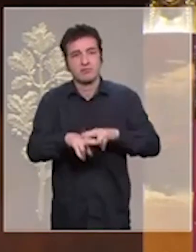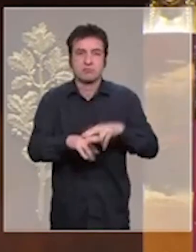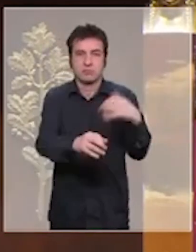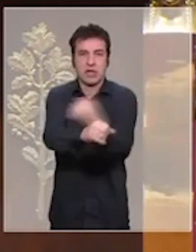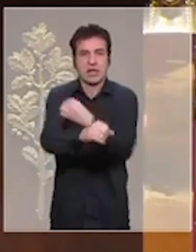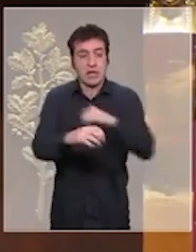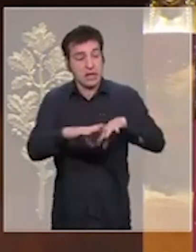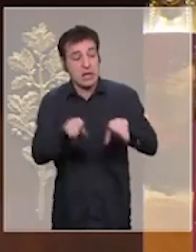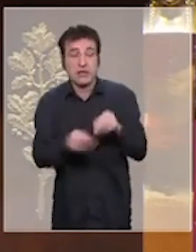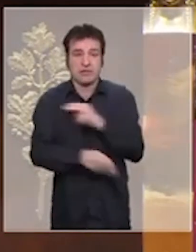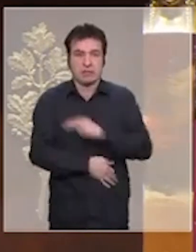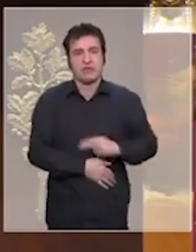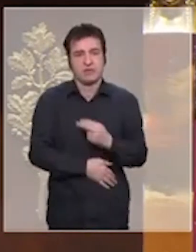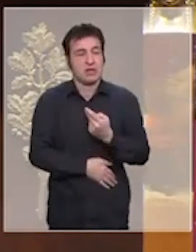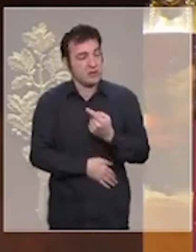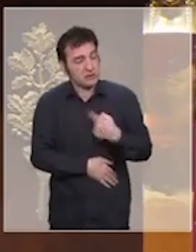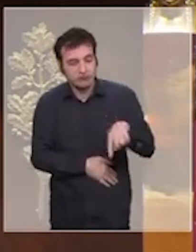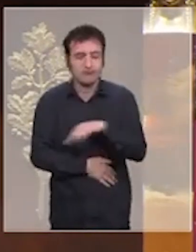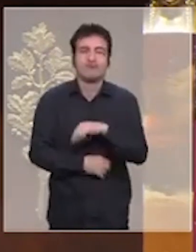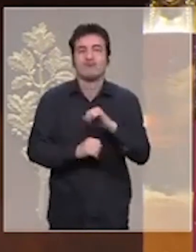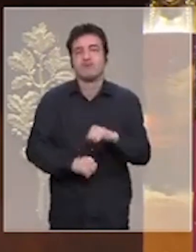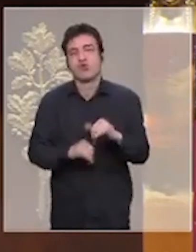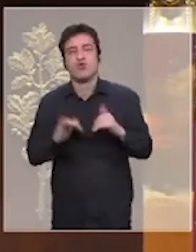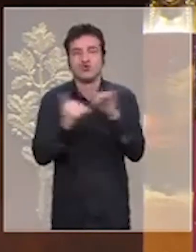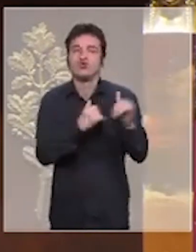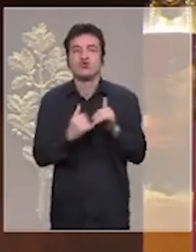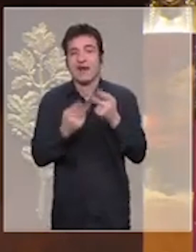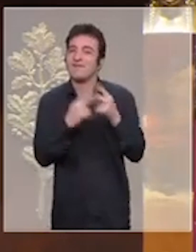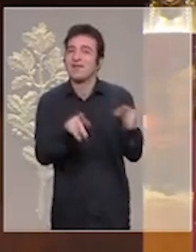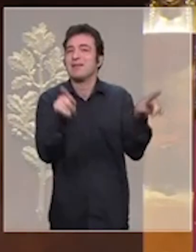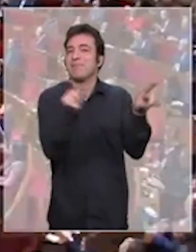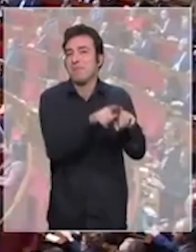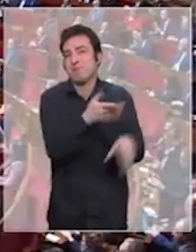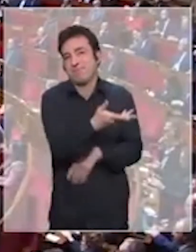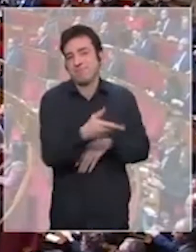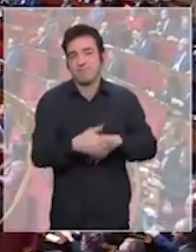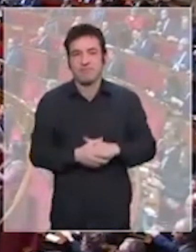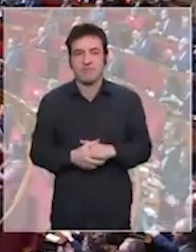nationales puissent de nouveau jouer dans Donetsk libéré à Donbass Arena.